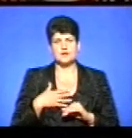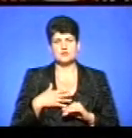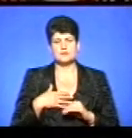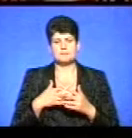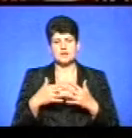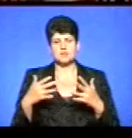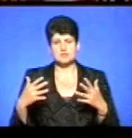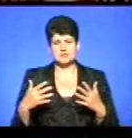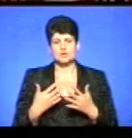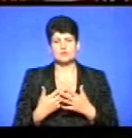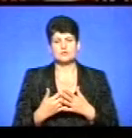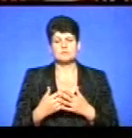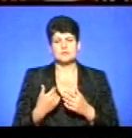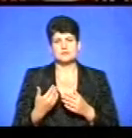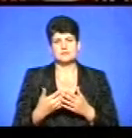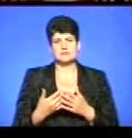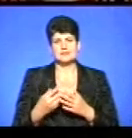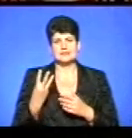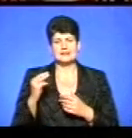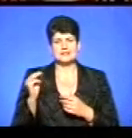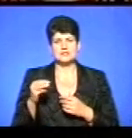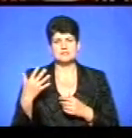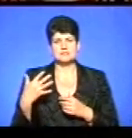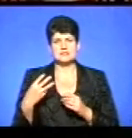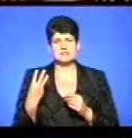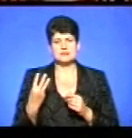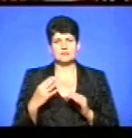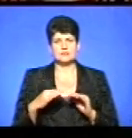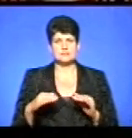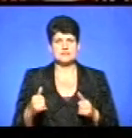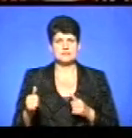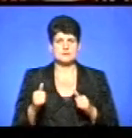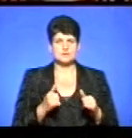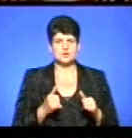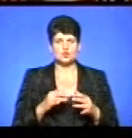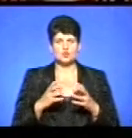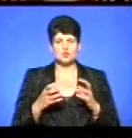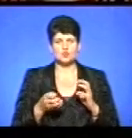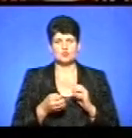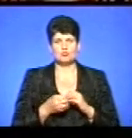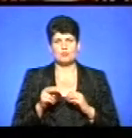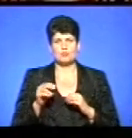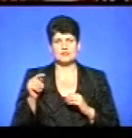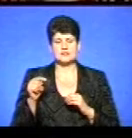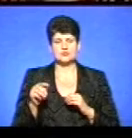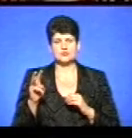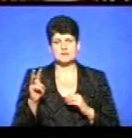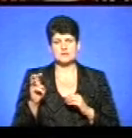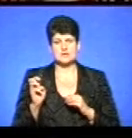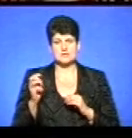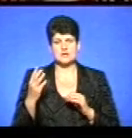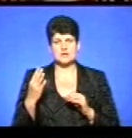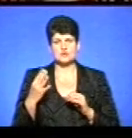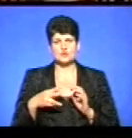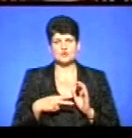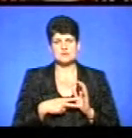Тобто, десь в розмірі 3053 учні ми забезпечували сумою по 1347